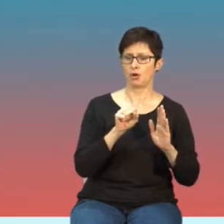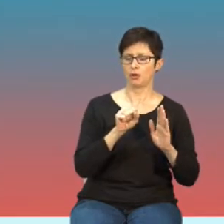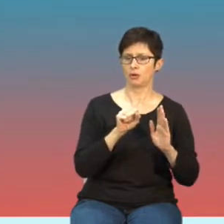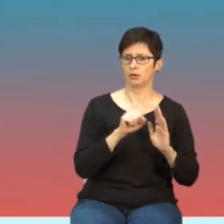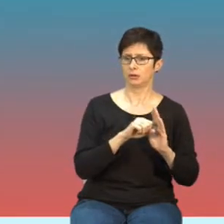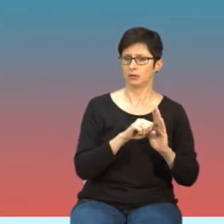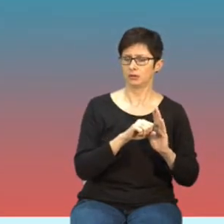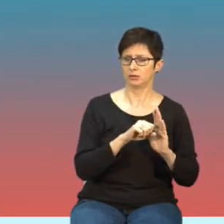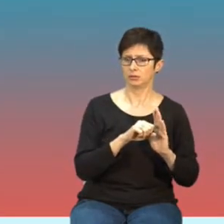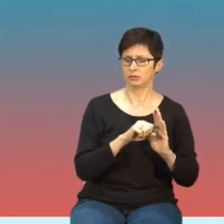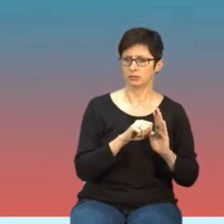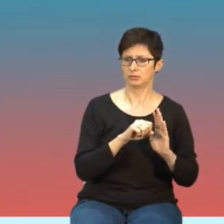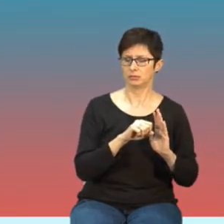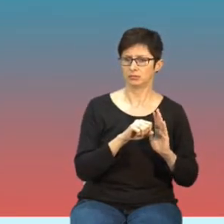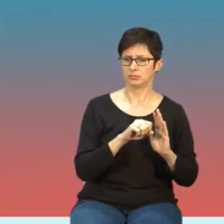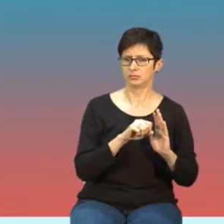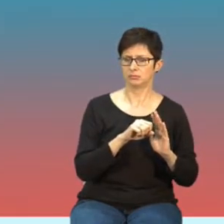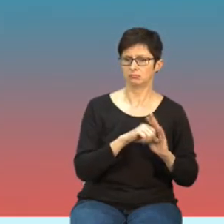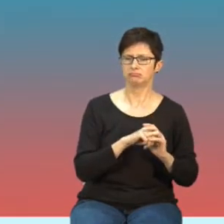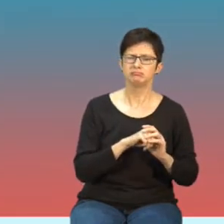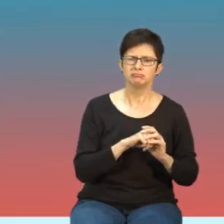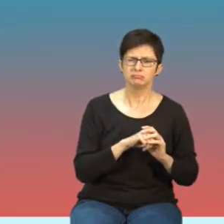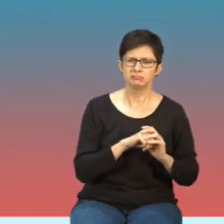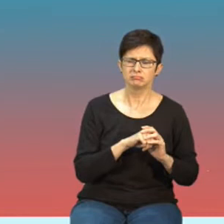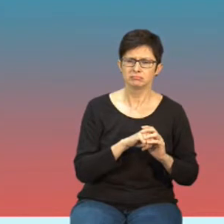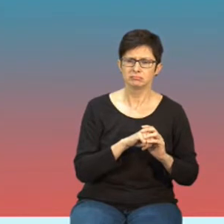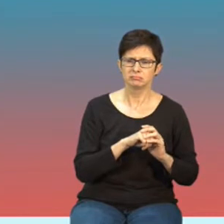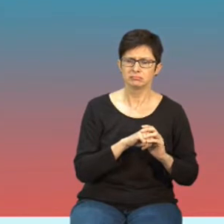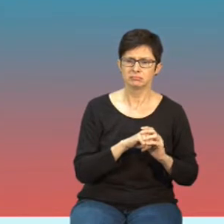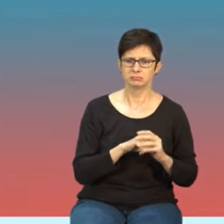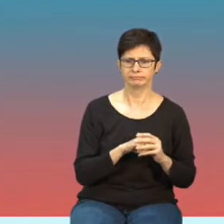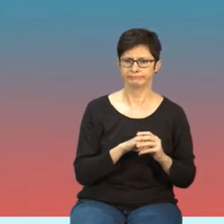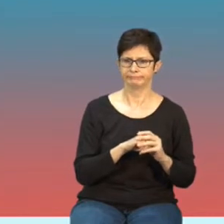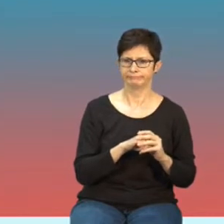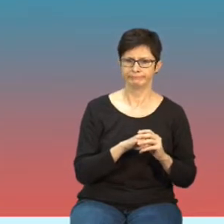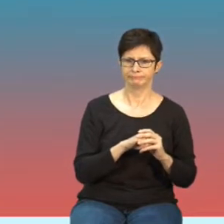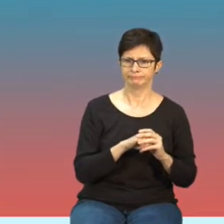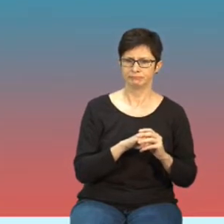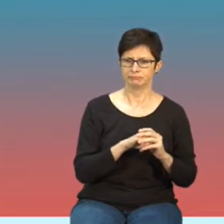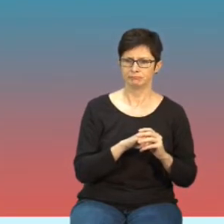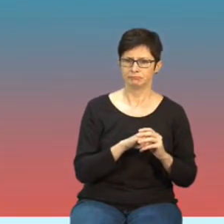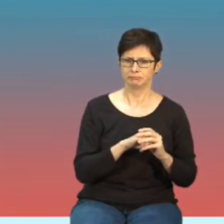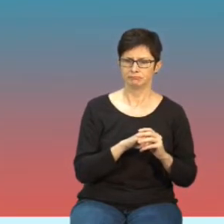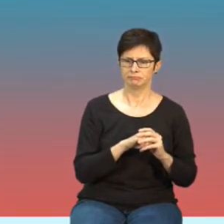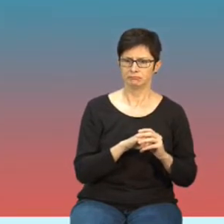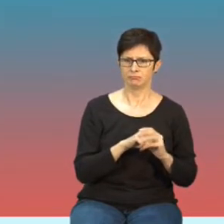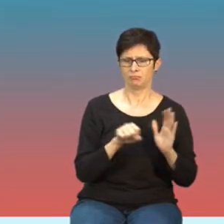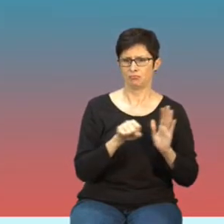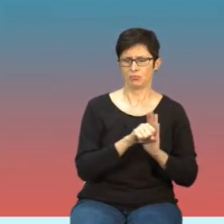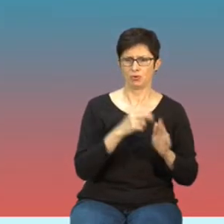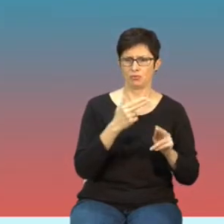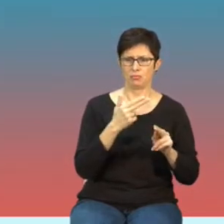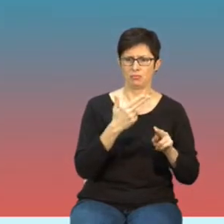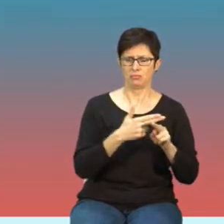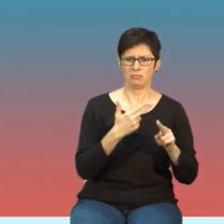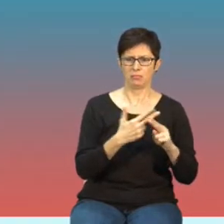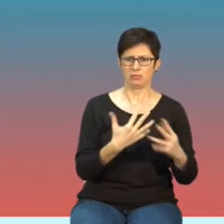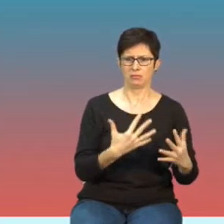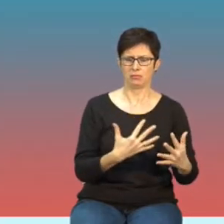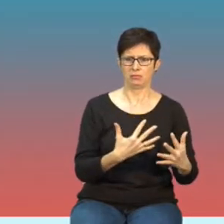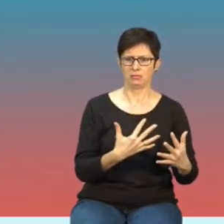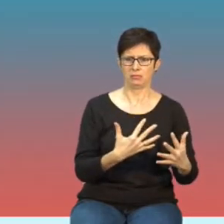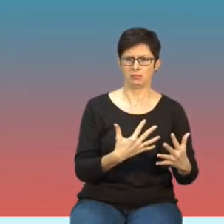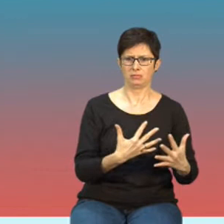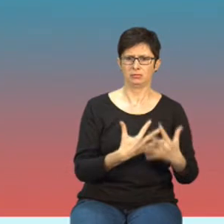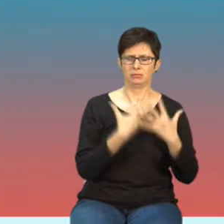to bywało właśnie w czasie II wojny światowej czy na statkach, na okrętach wojennych, jak się za